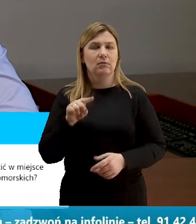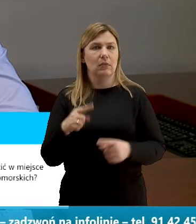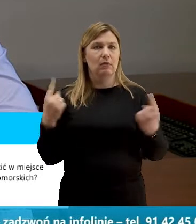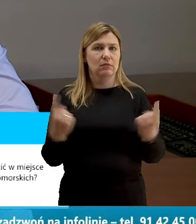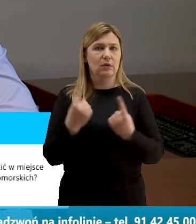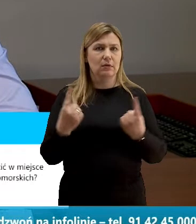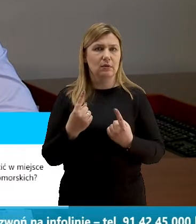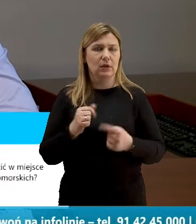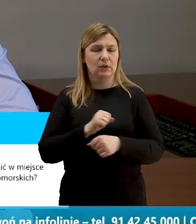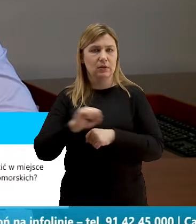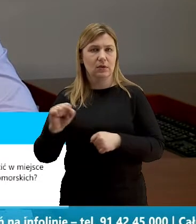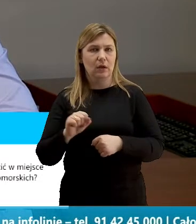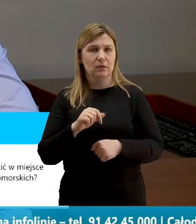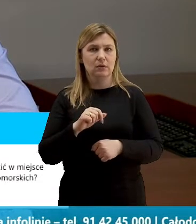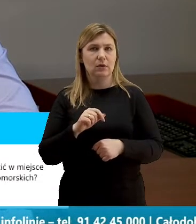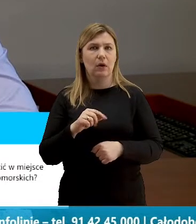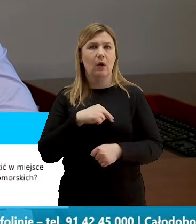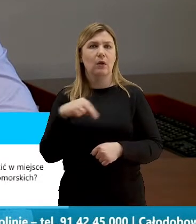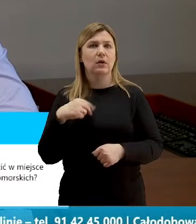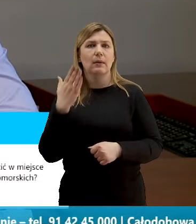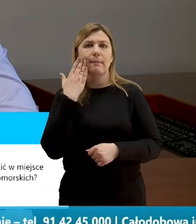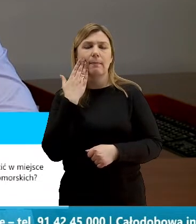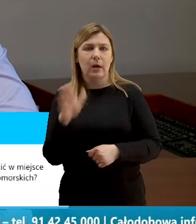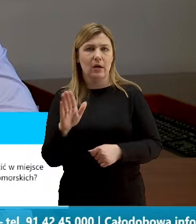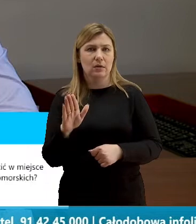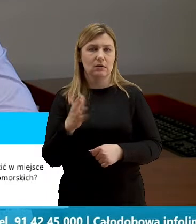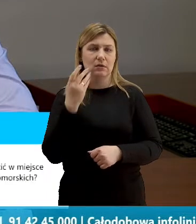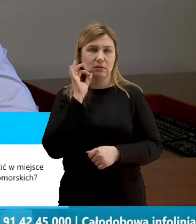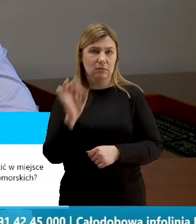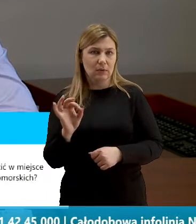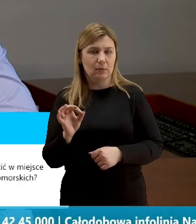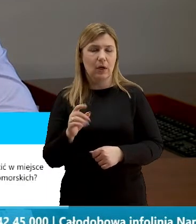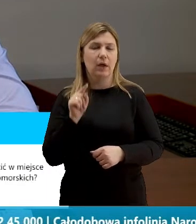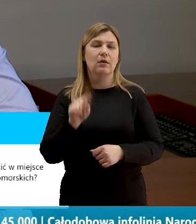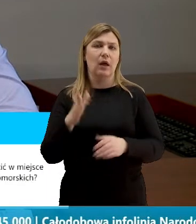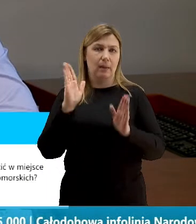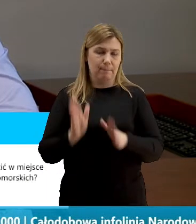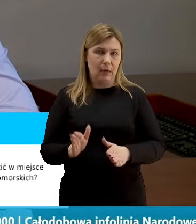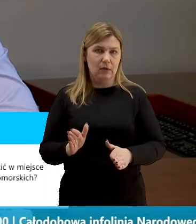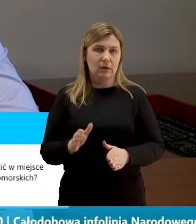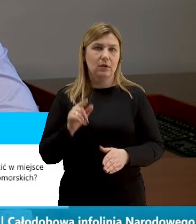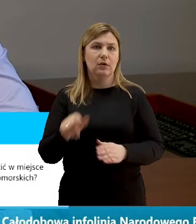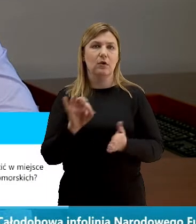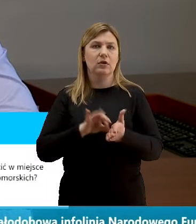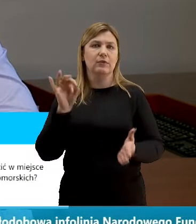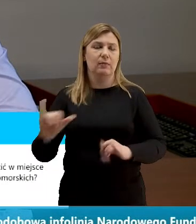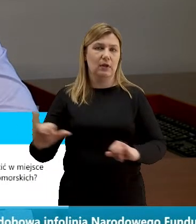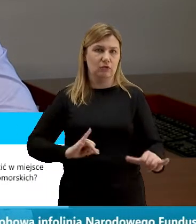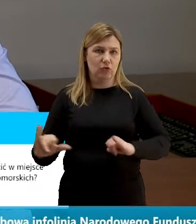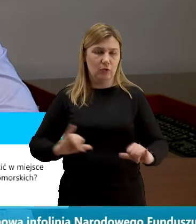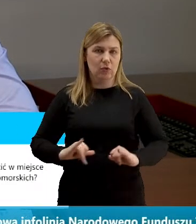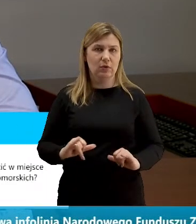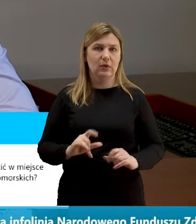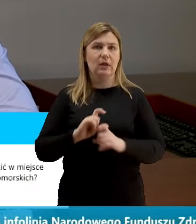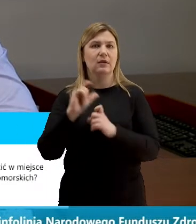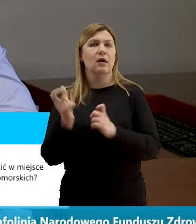u nas bardzo dobra i taka będzie i o tym zapewnia też rząd z całą pewnością że